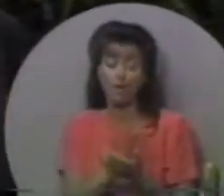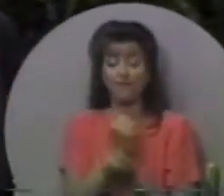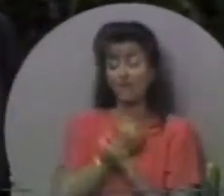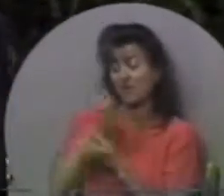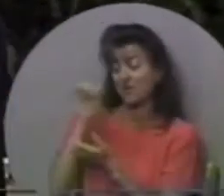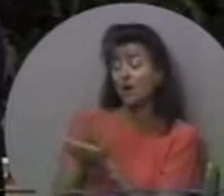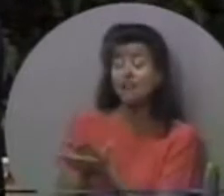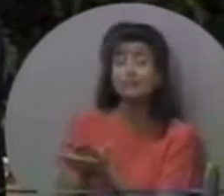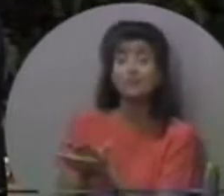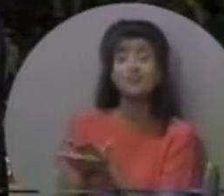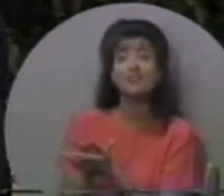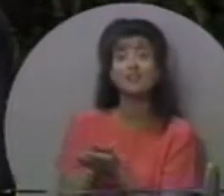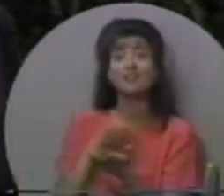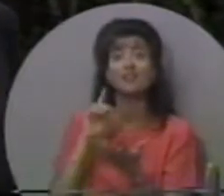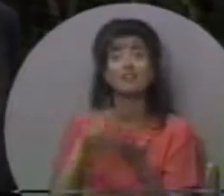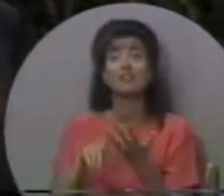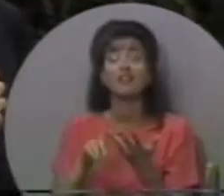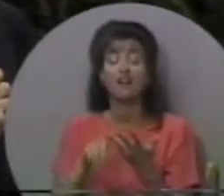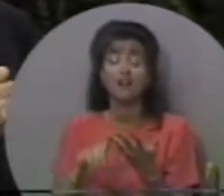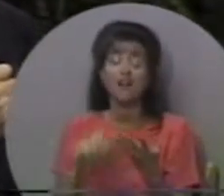аби вона любить свого чоловіка.